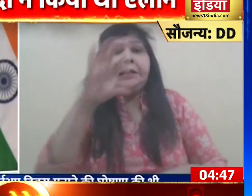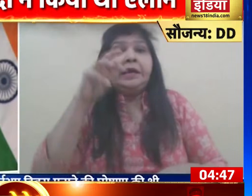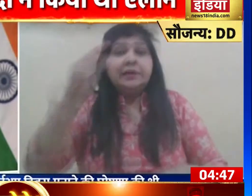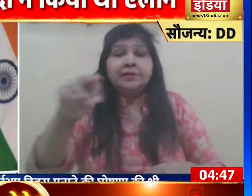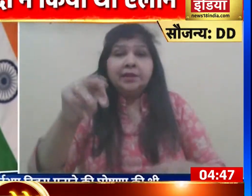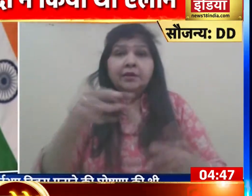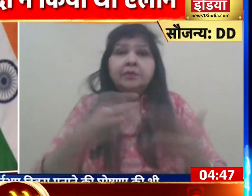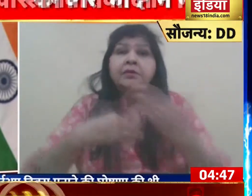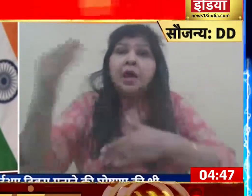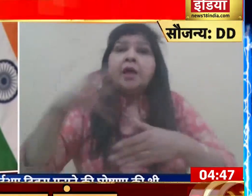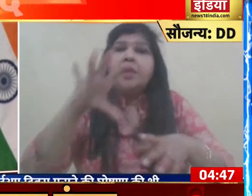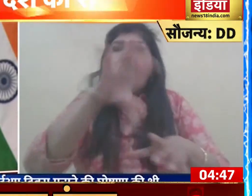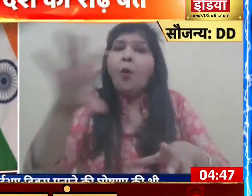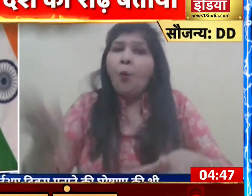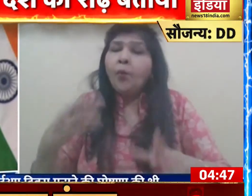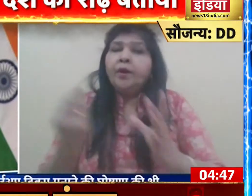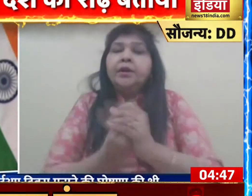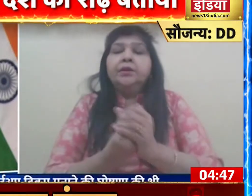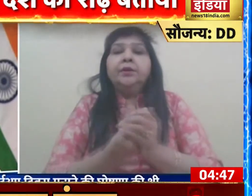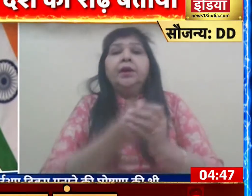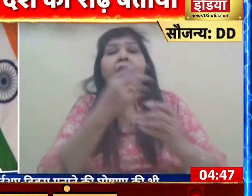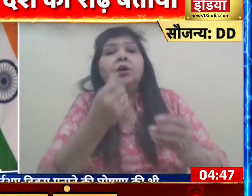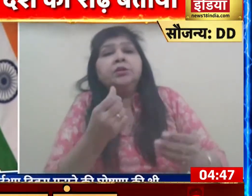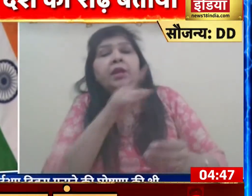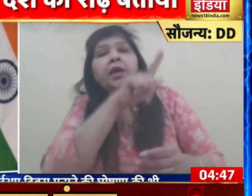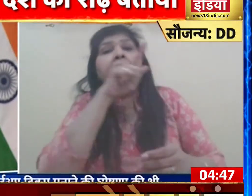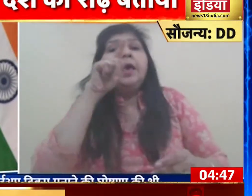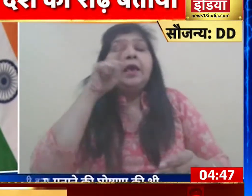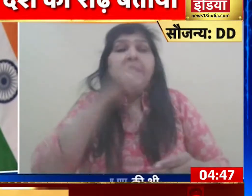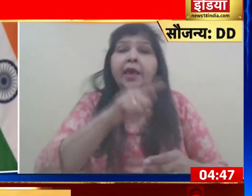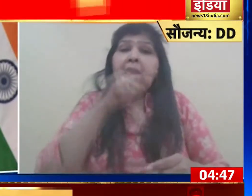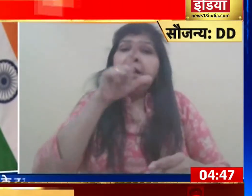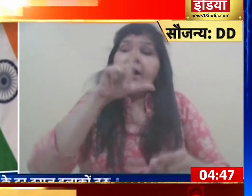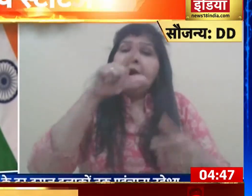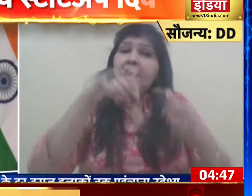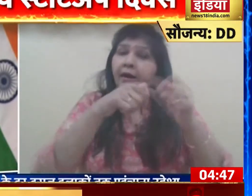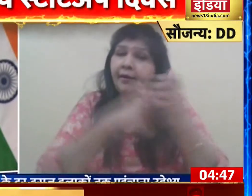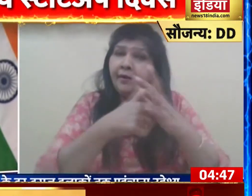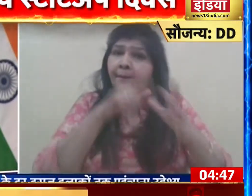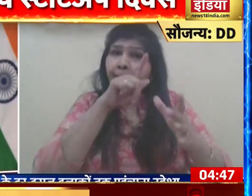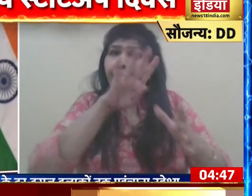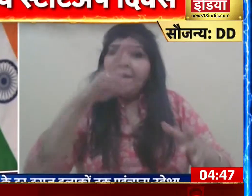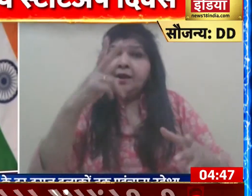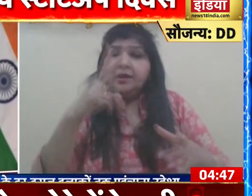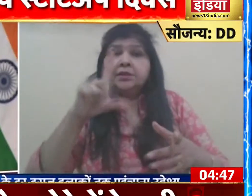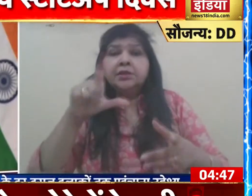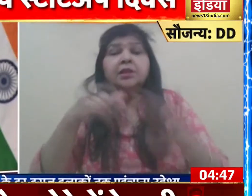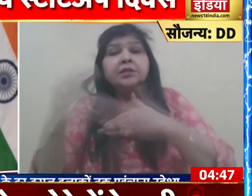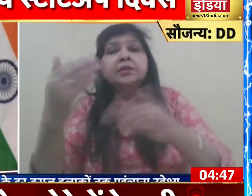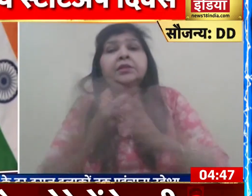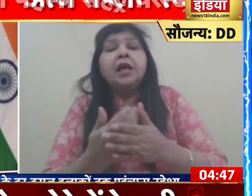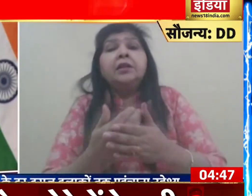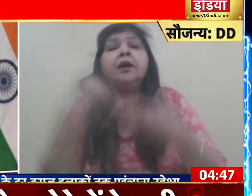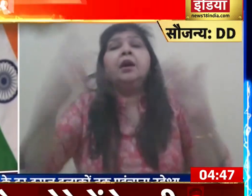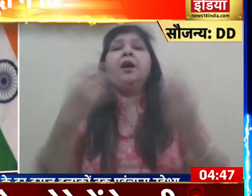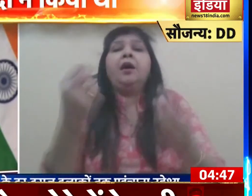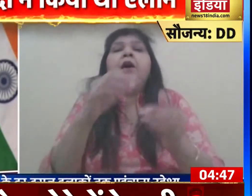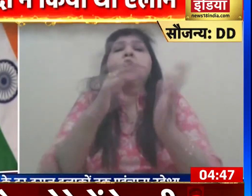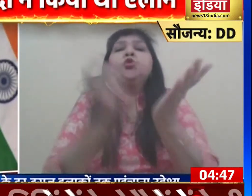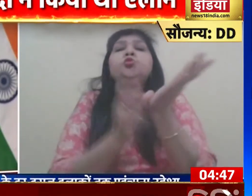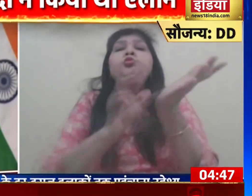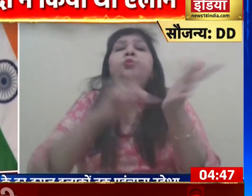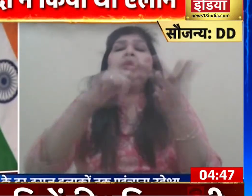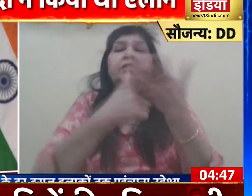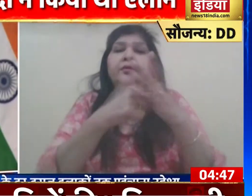मूल्यांकन वाले 42 यूनिकॉन है प्रधान मंत्री ने साथ ही भविष्य की प्रध्यगुकियों के लिए अनुसंधान